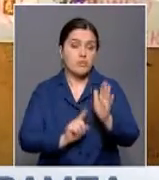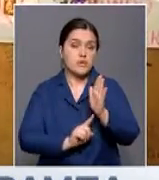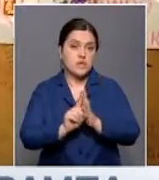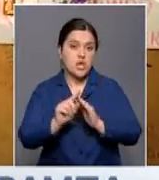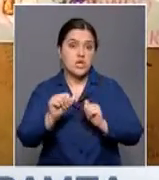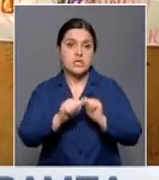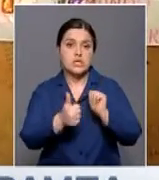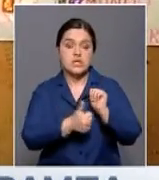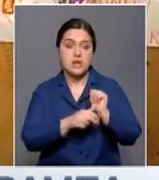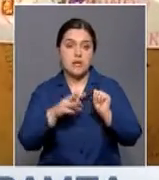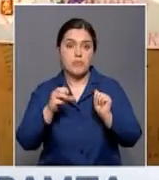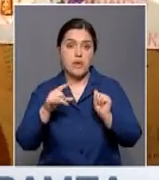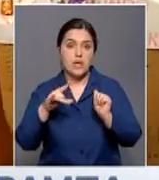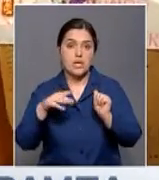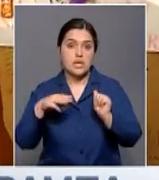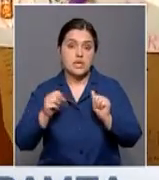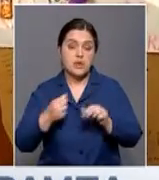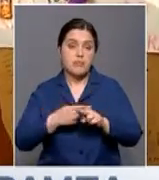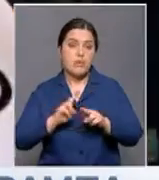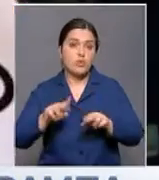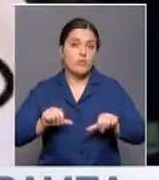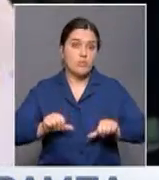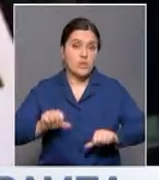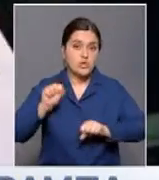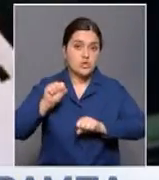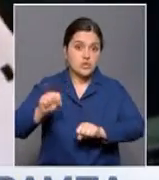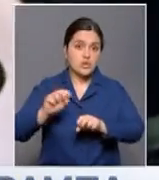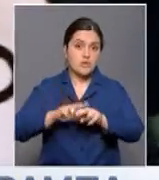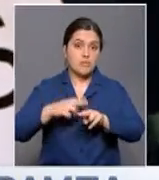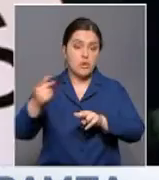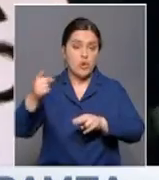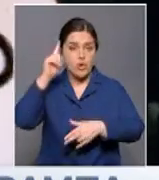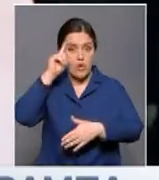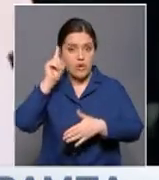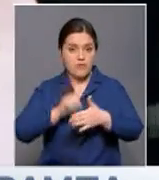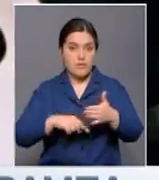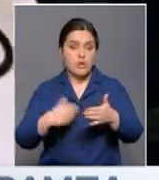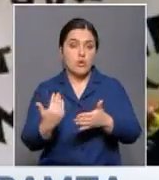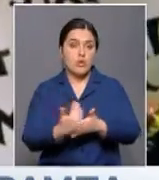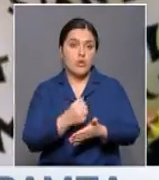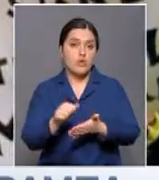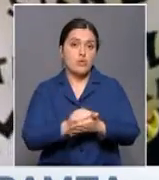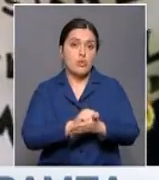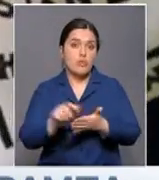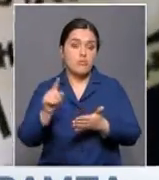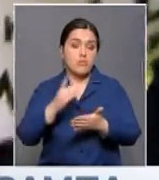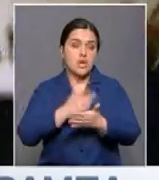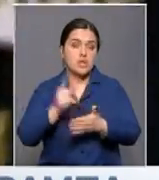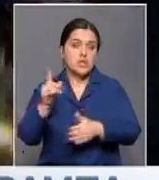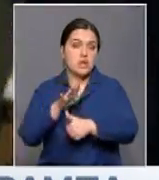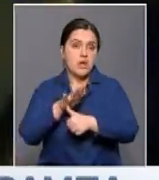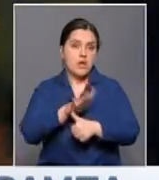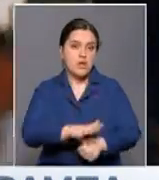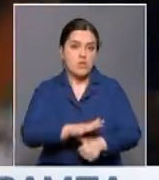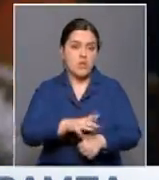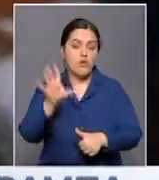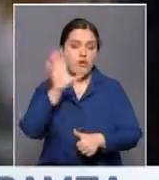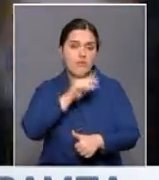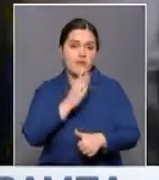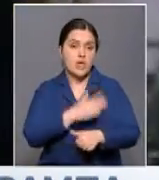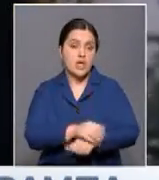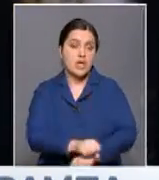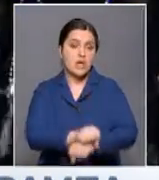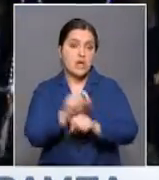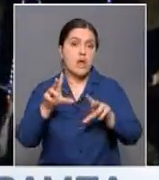марта. Тем временем, реакция правозащитников, которые уверены, что новый документ основан на религиозной дискриминации, была бурной. Они